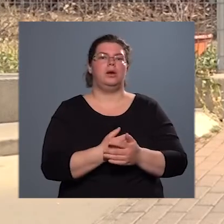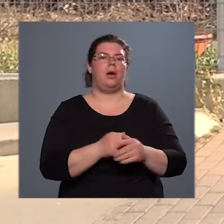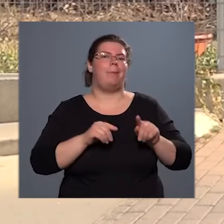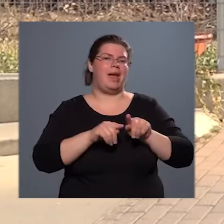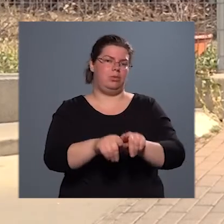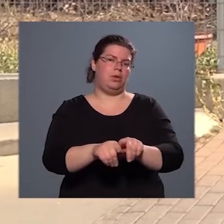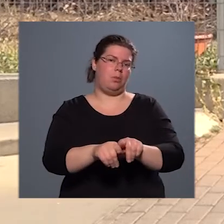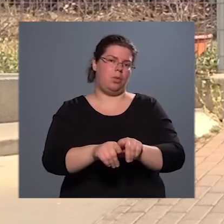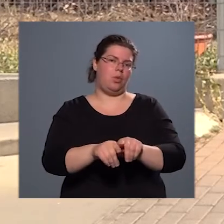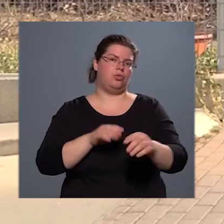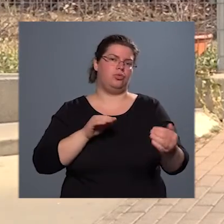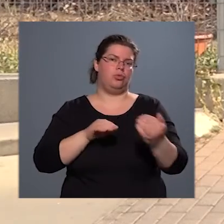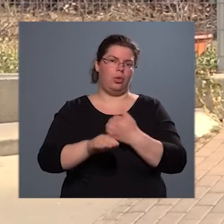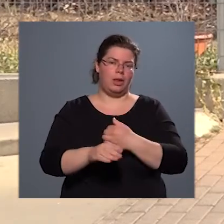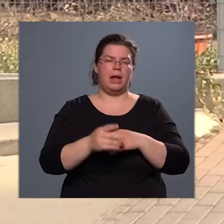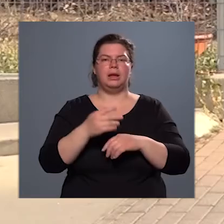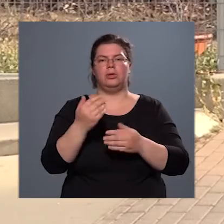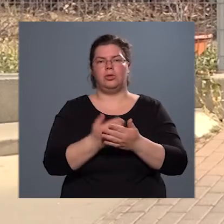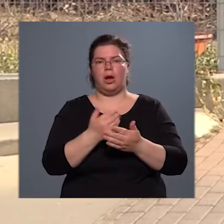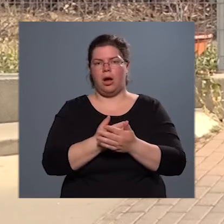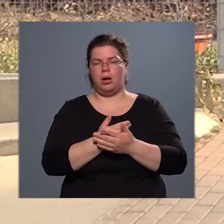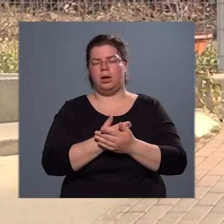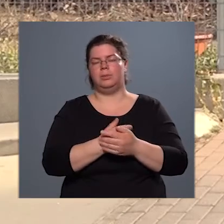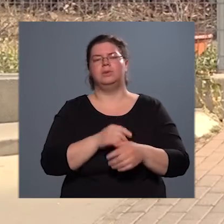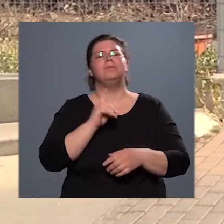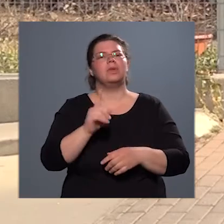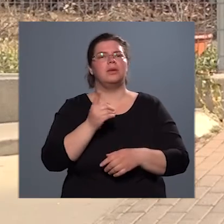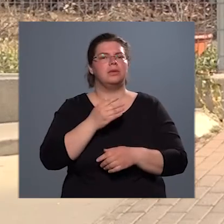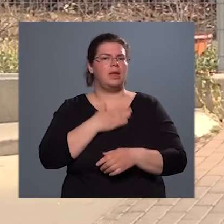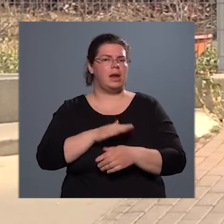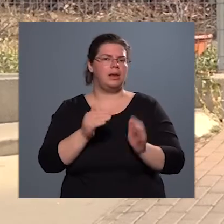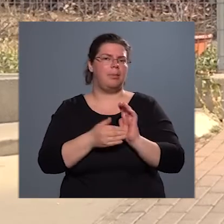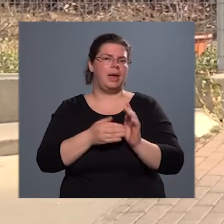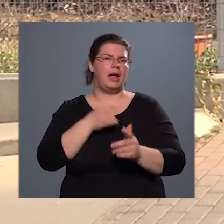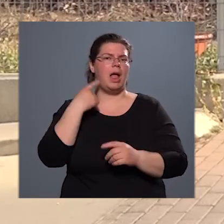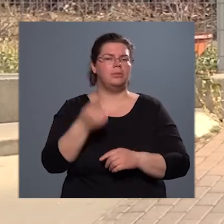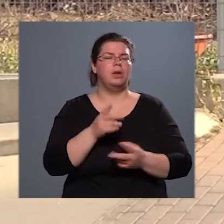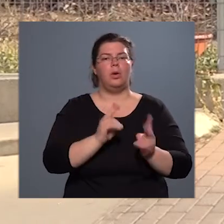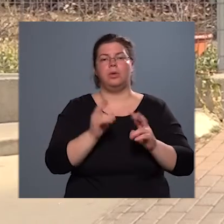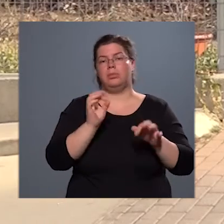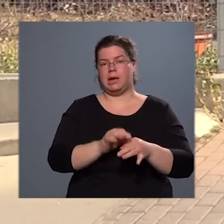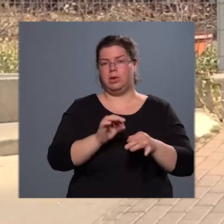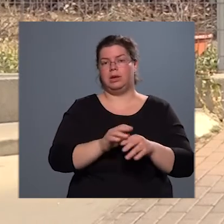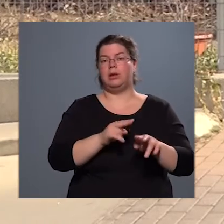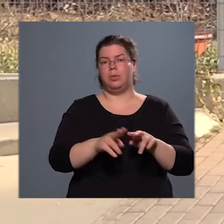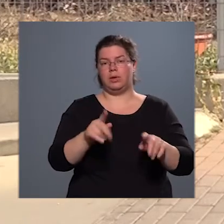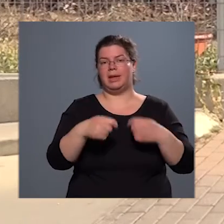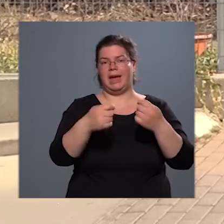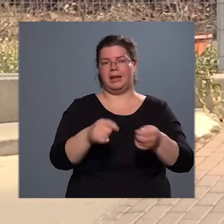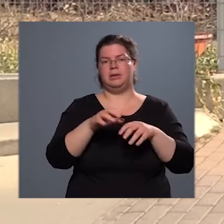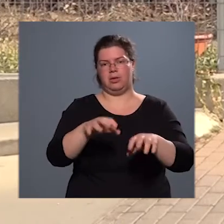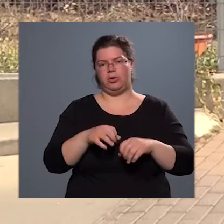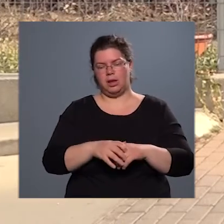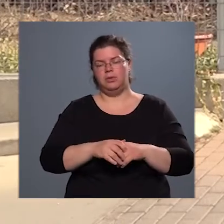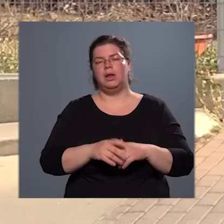közlekedésre alkalmassá tettük ezt az utcát. Azt még szeretném elmondani, hogy megtörtént a műszaki átadás átvétel,